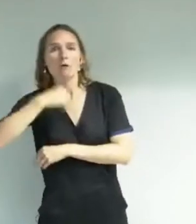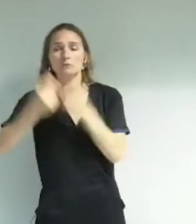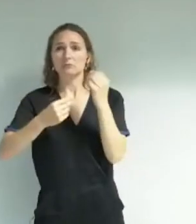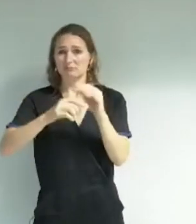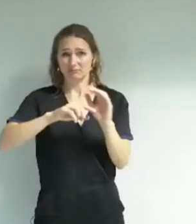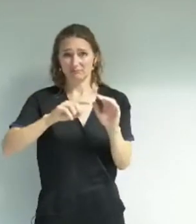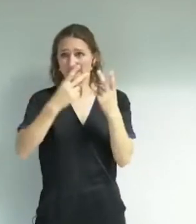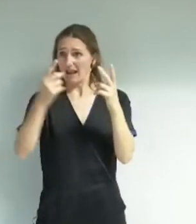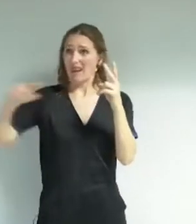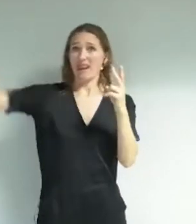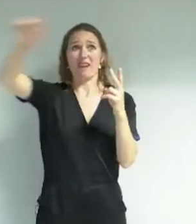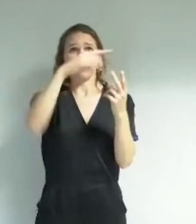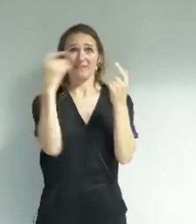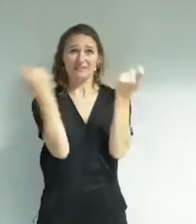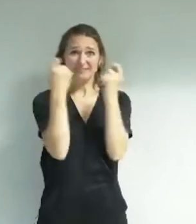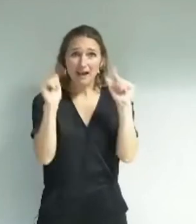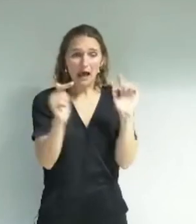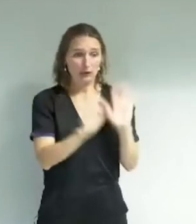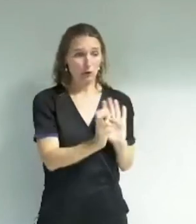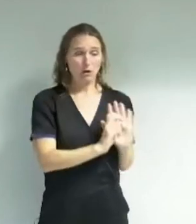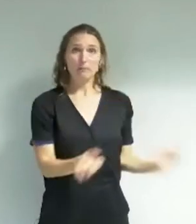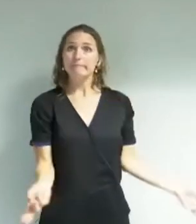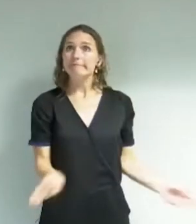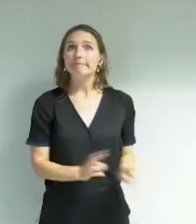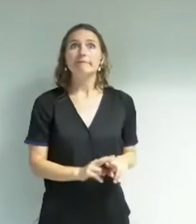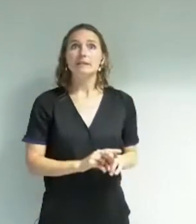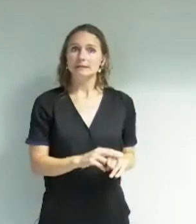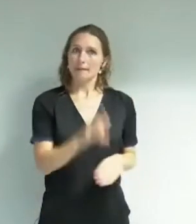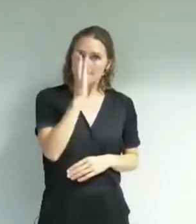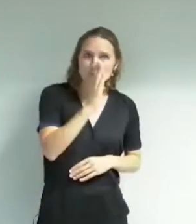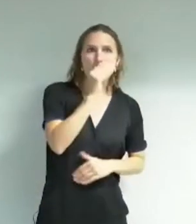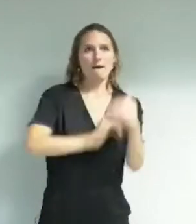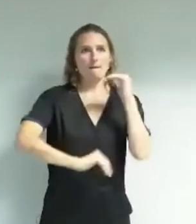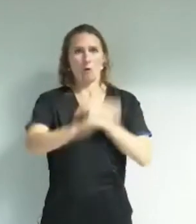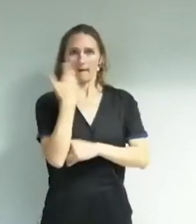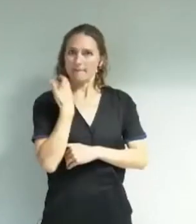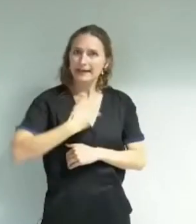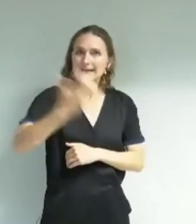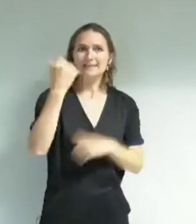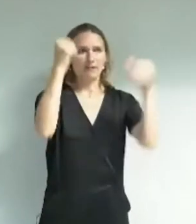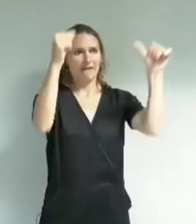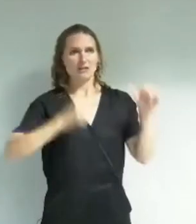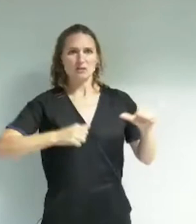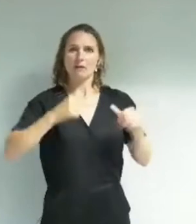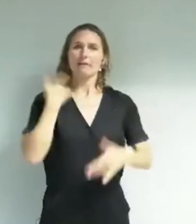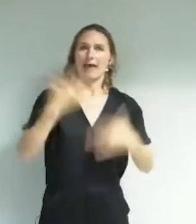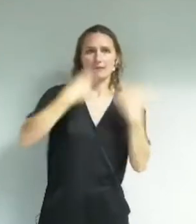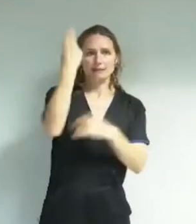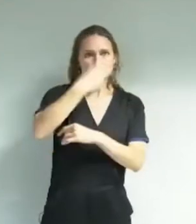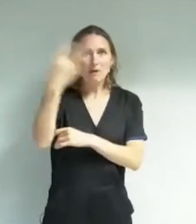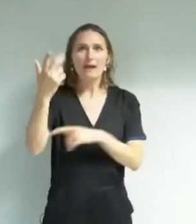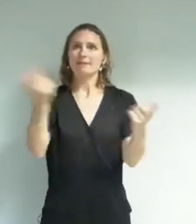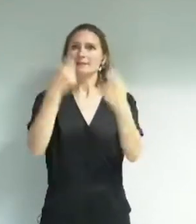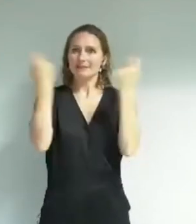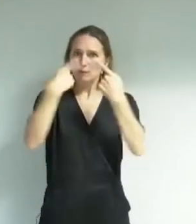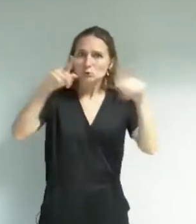Notre ville mérite d'avoir un programme culturel riche, avec des affiches nationales au théâtre municipal, des festivals de musique, de danse,